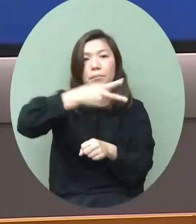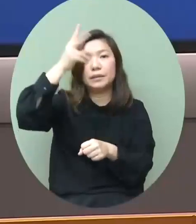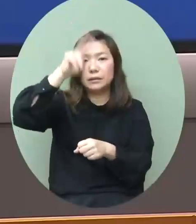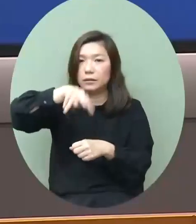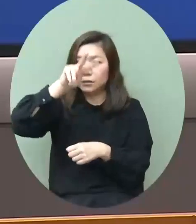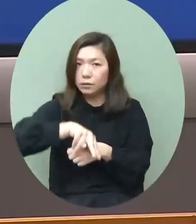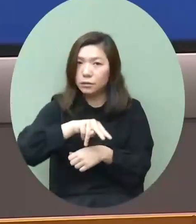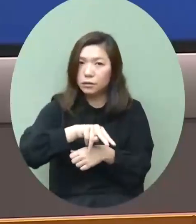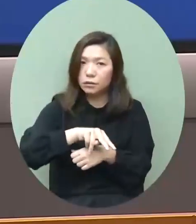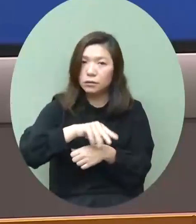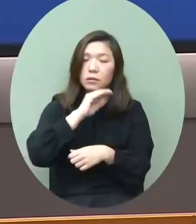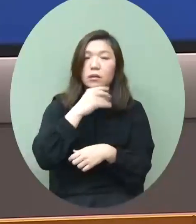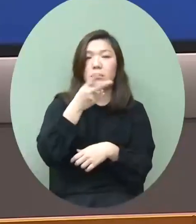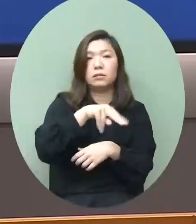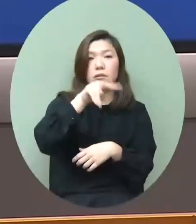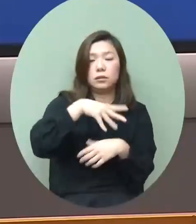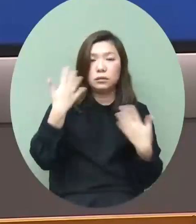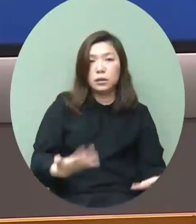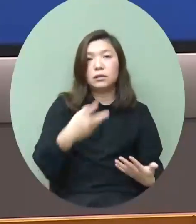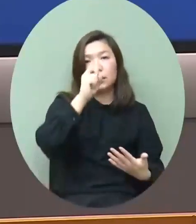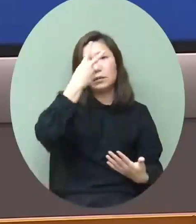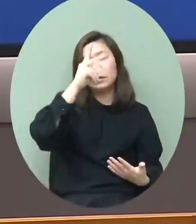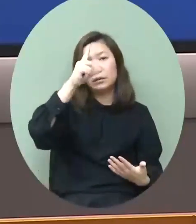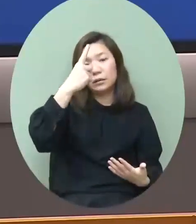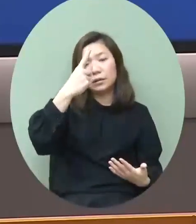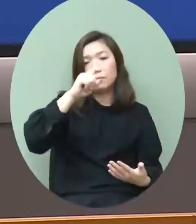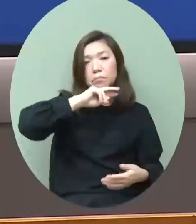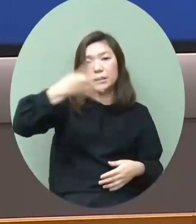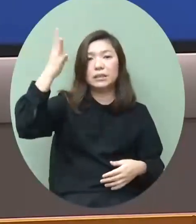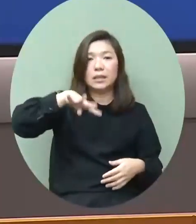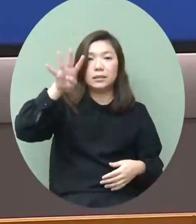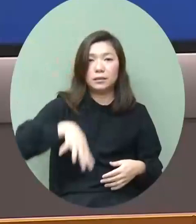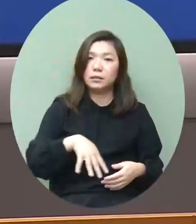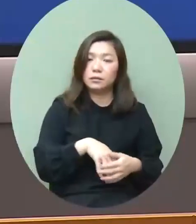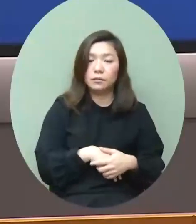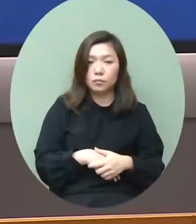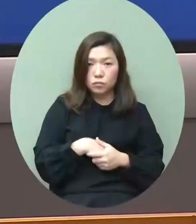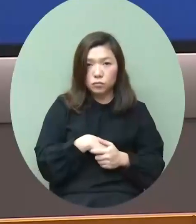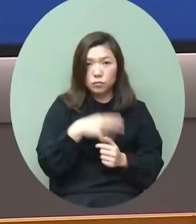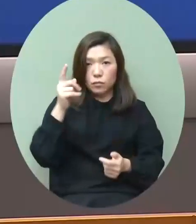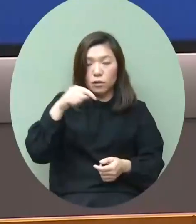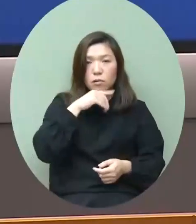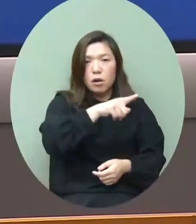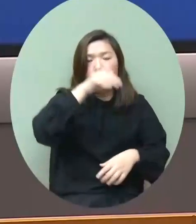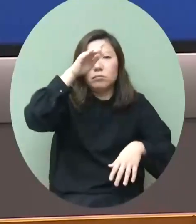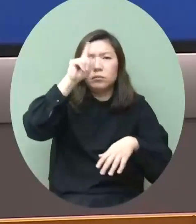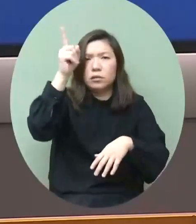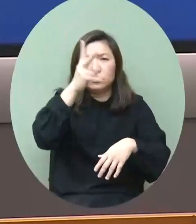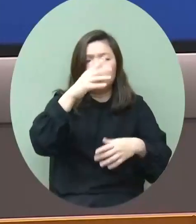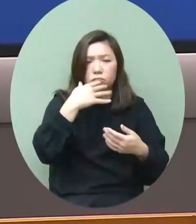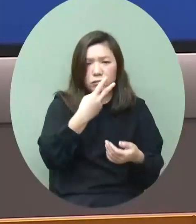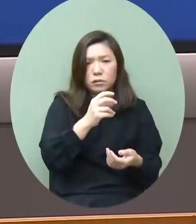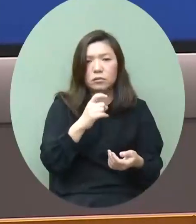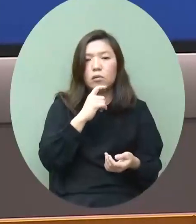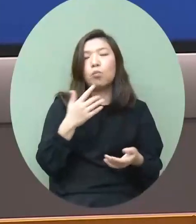000由2,000在2021年增加到4,000而這兩年優才獲批的人數